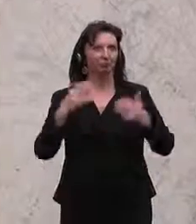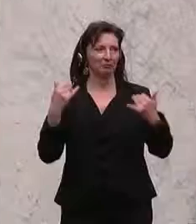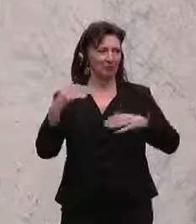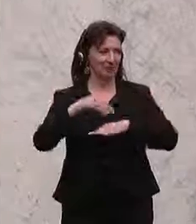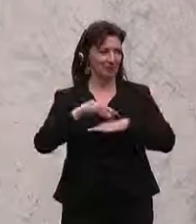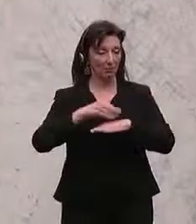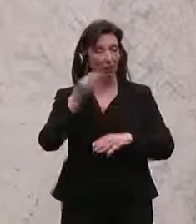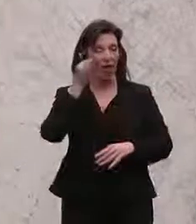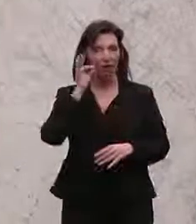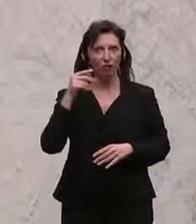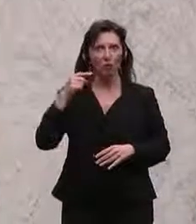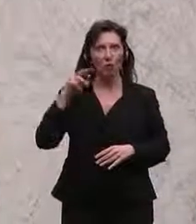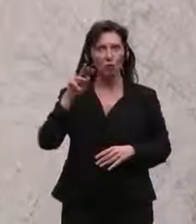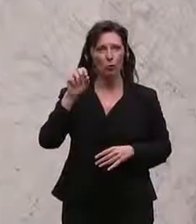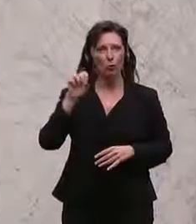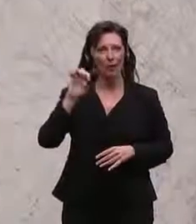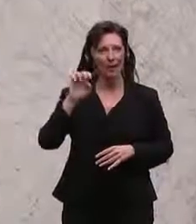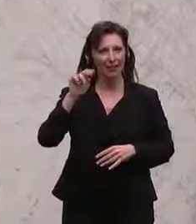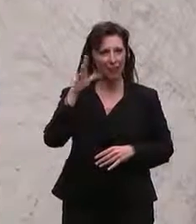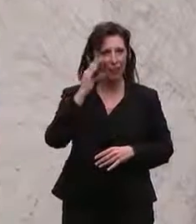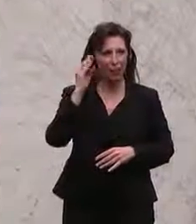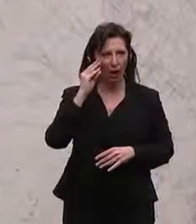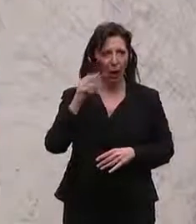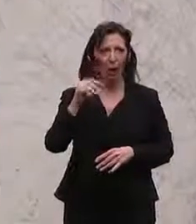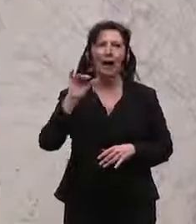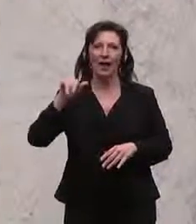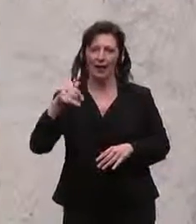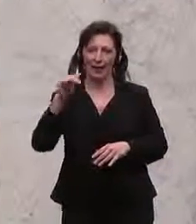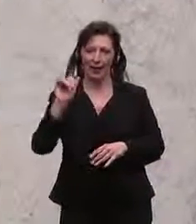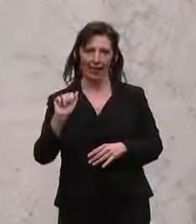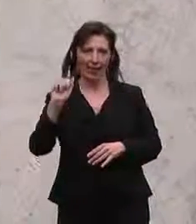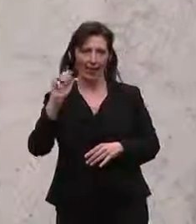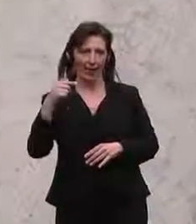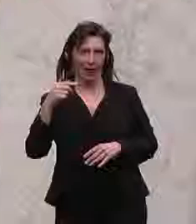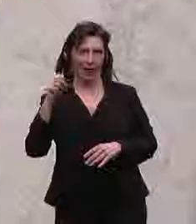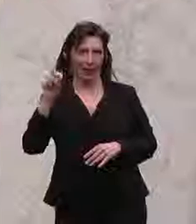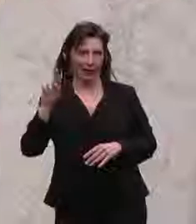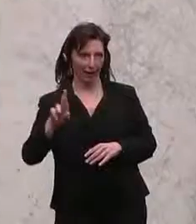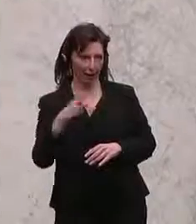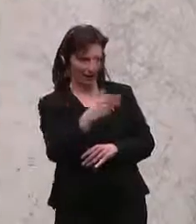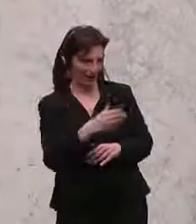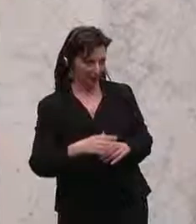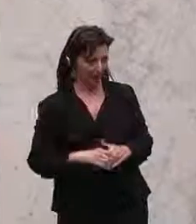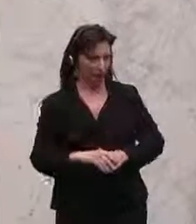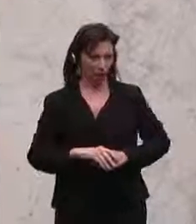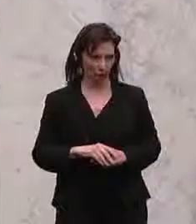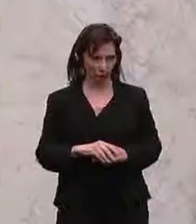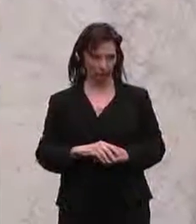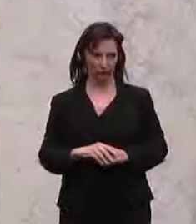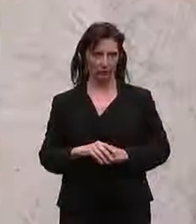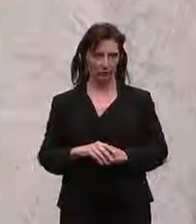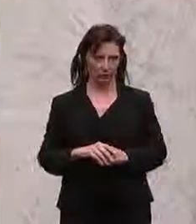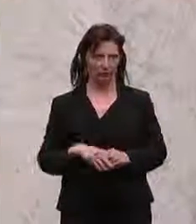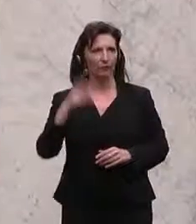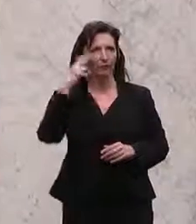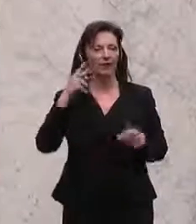Harald Walser von den Grünen widerspricht seiner Vorrednerin. Von dem Abkommen mit Lichtenstein würden sehr wohl auch Österreicher profitieren. Bis zu 40